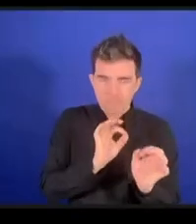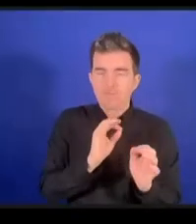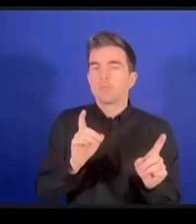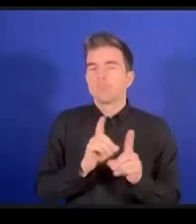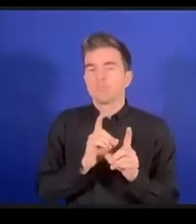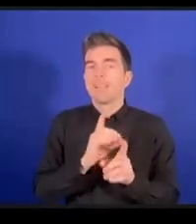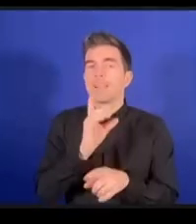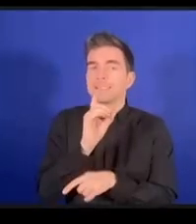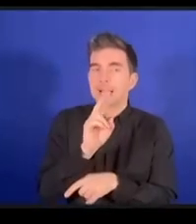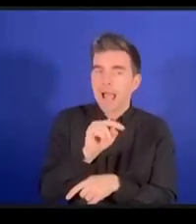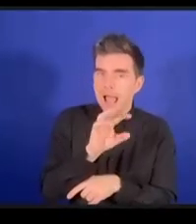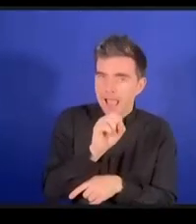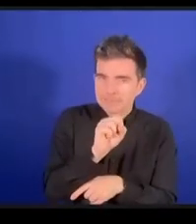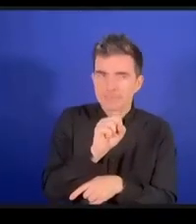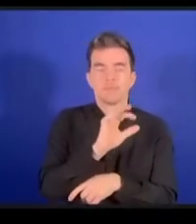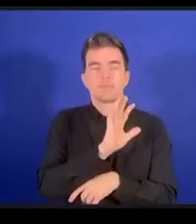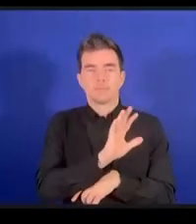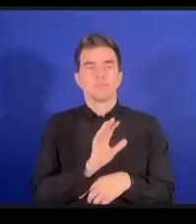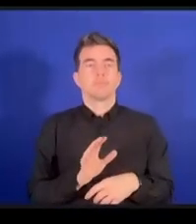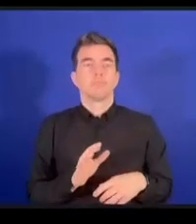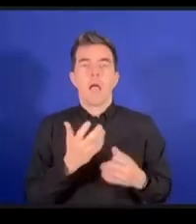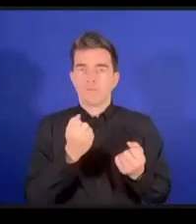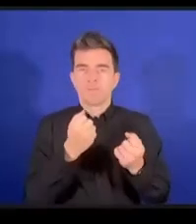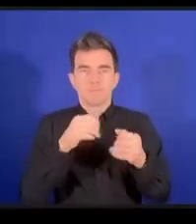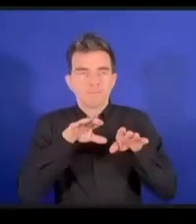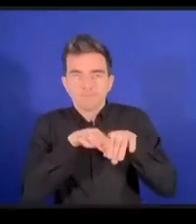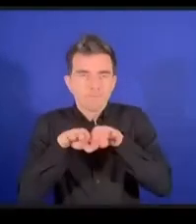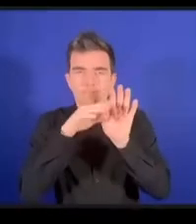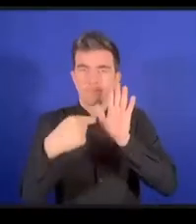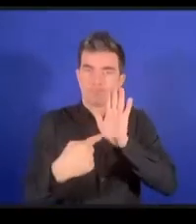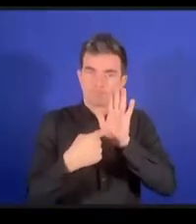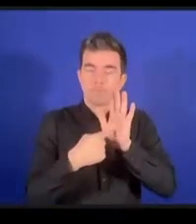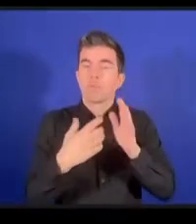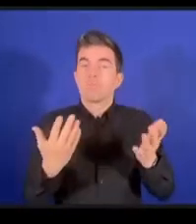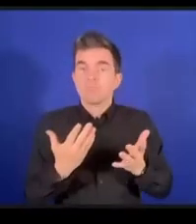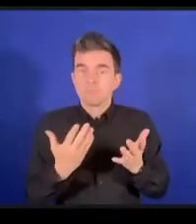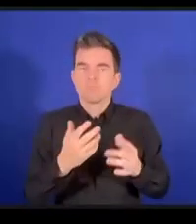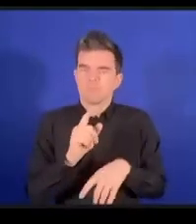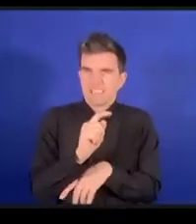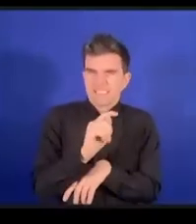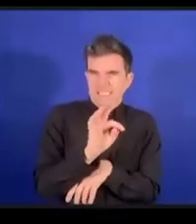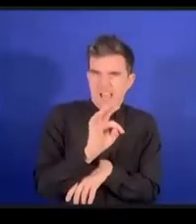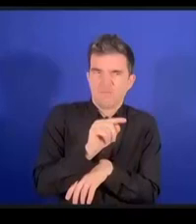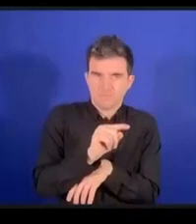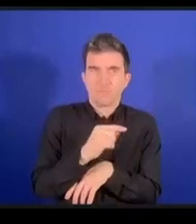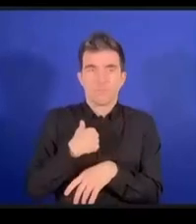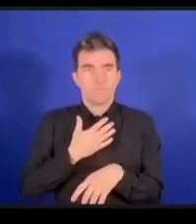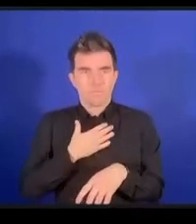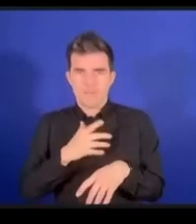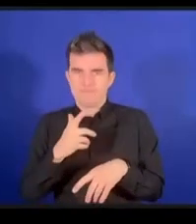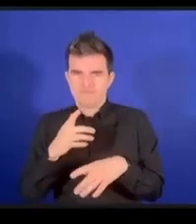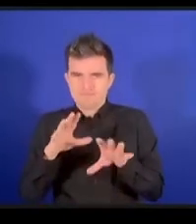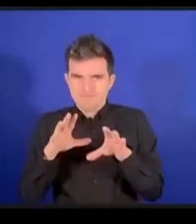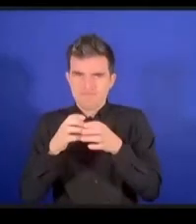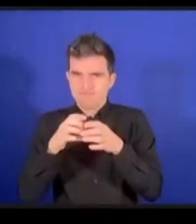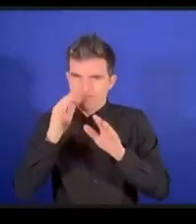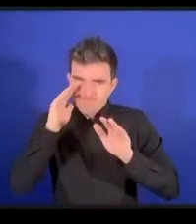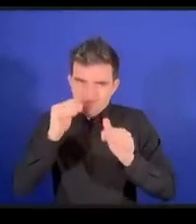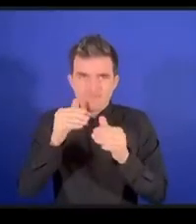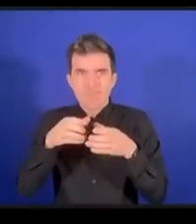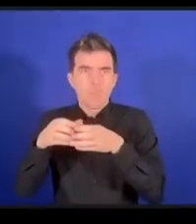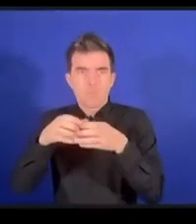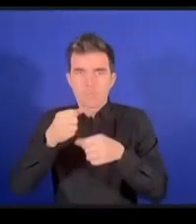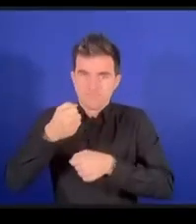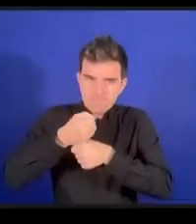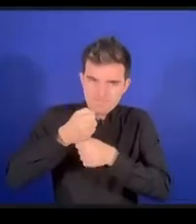したがってフィッシングのグループとかそういったところはもちろんやっていますけれどもこれは具体的